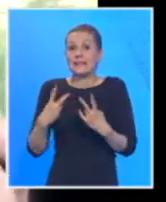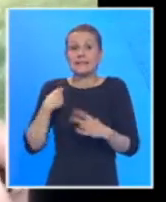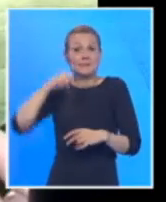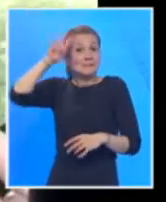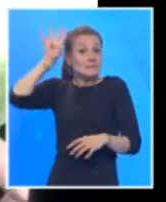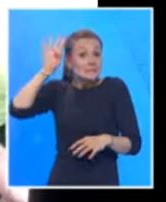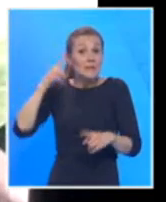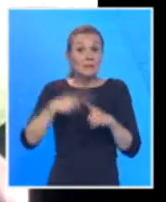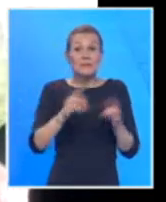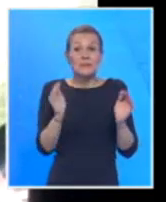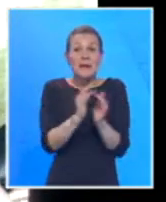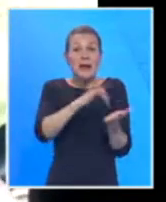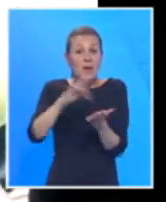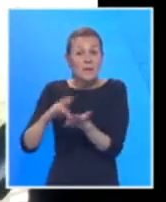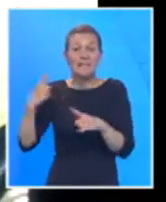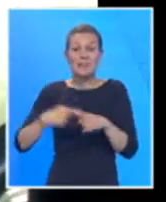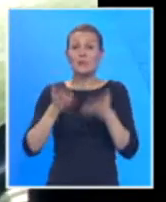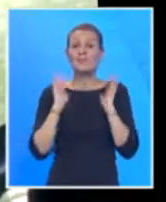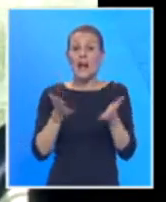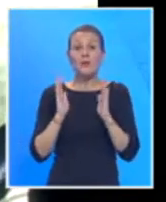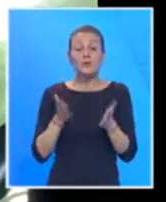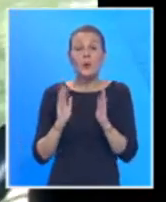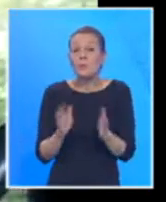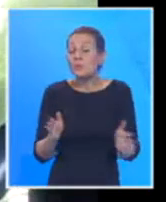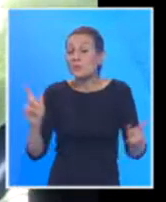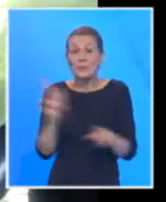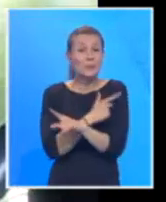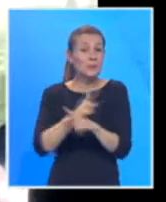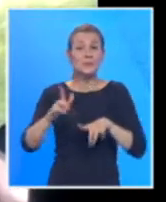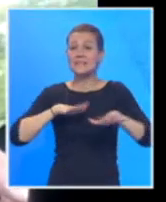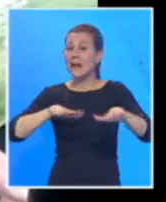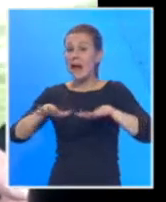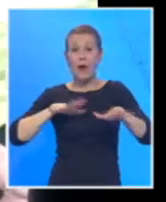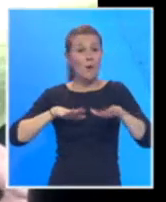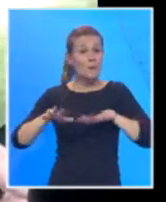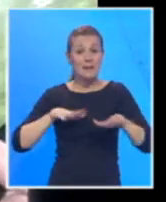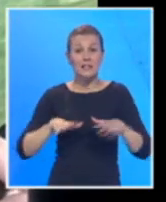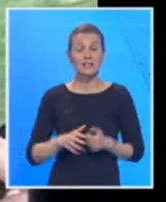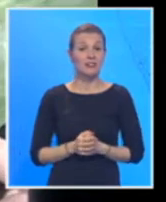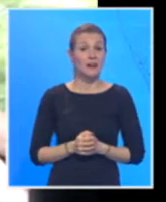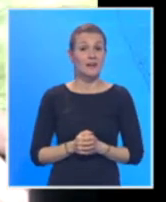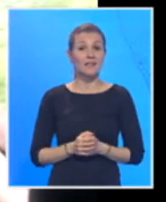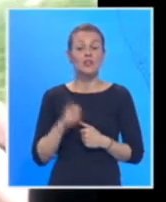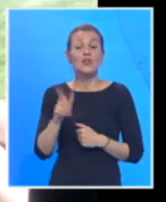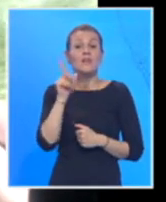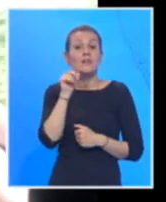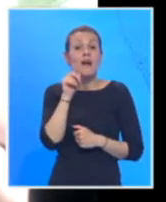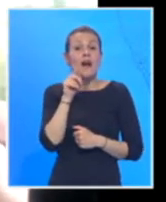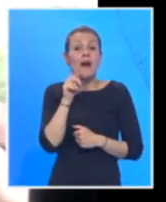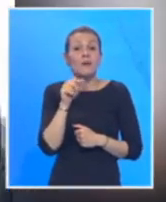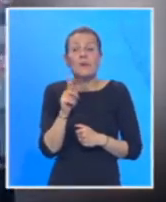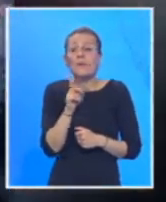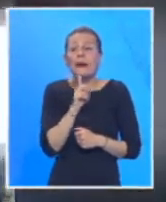mestima i na autoputu nema saobraćaja, sve to jako, jako, jako